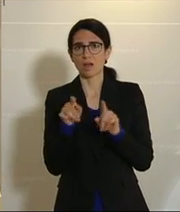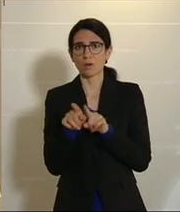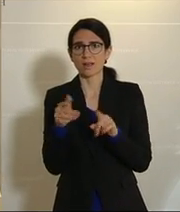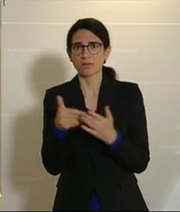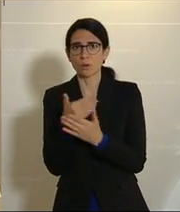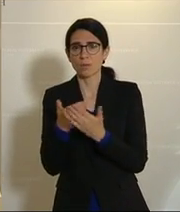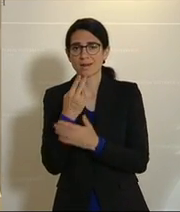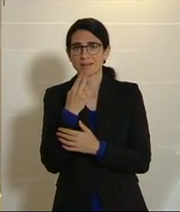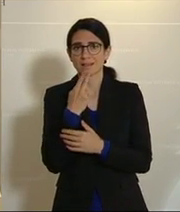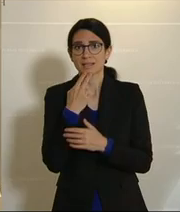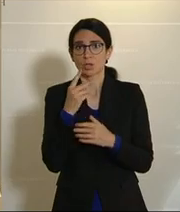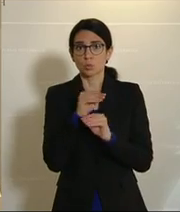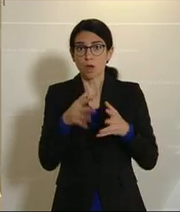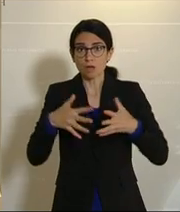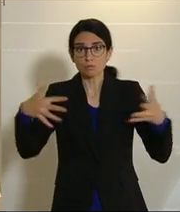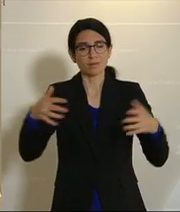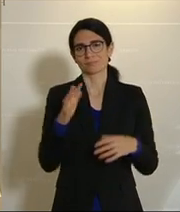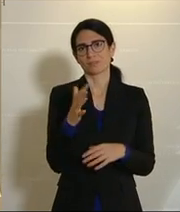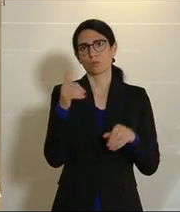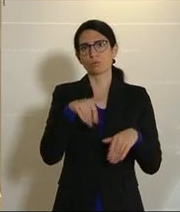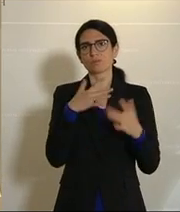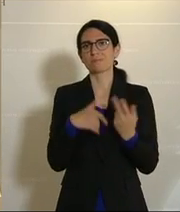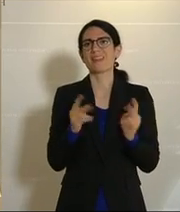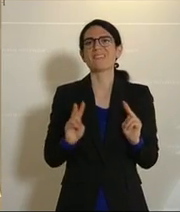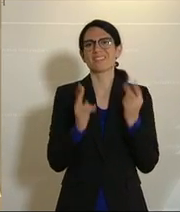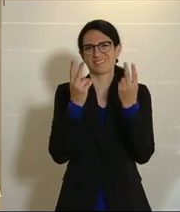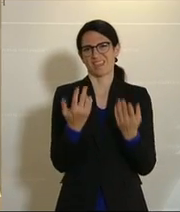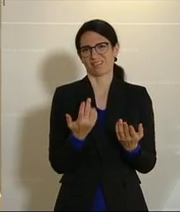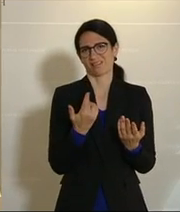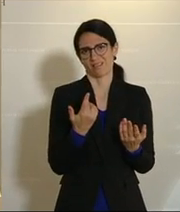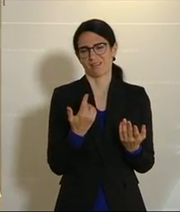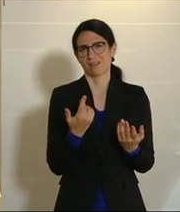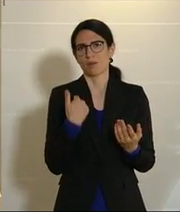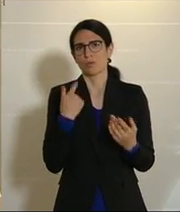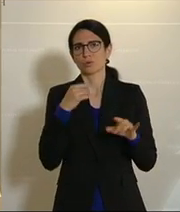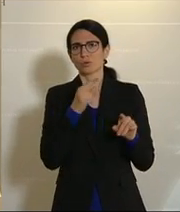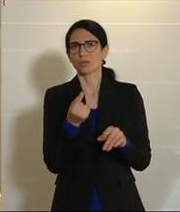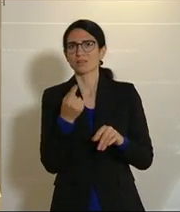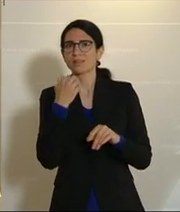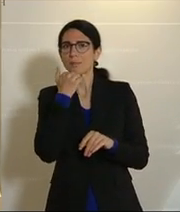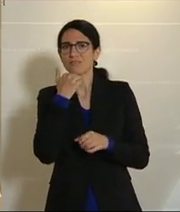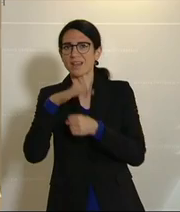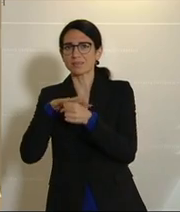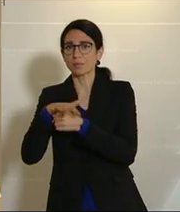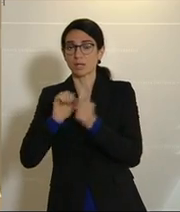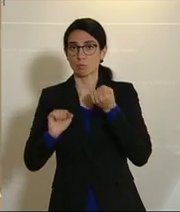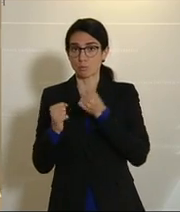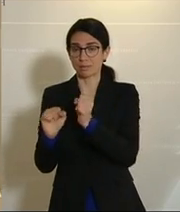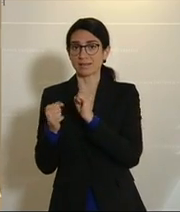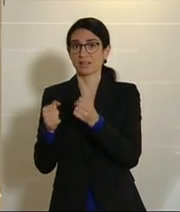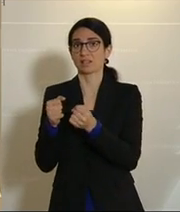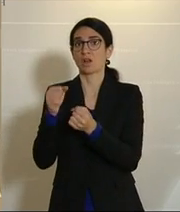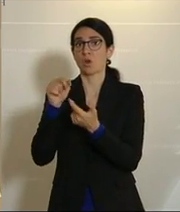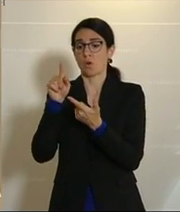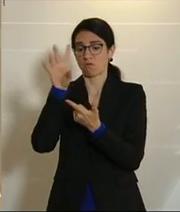Energie ausschließlich im Ausbau, wir müssen wesentlich effizienter werden. Die wichtigsten Hebel im privaten Bereich sind die Mobilität, das